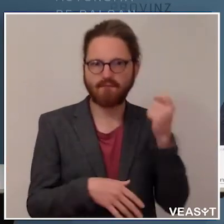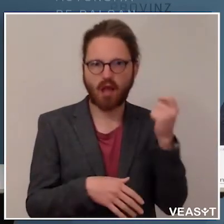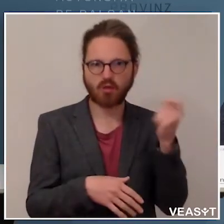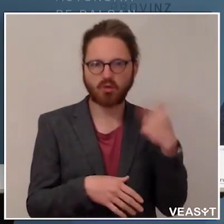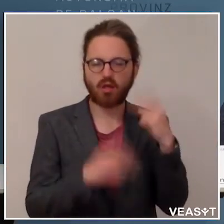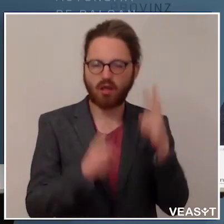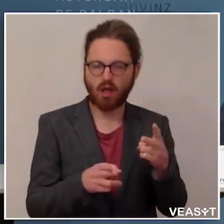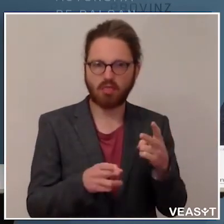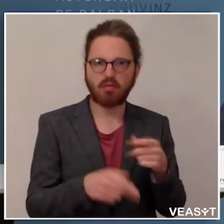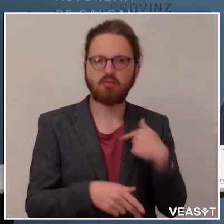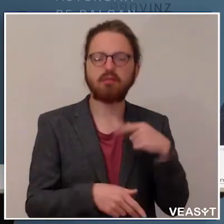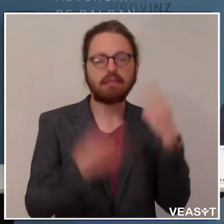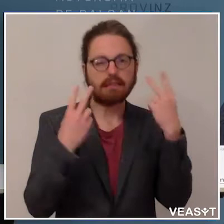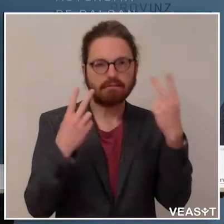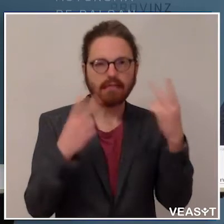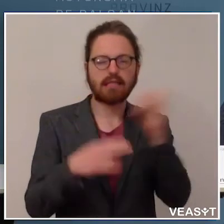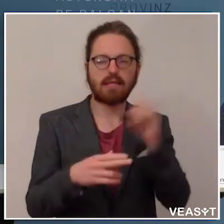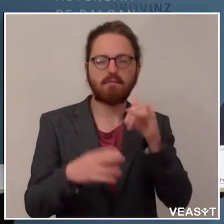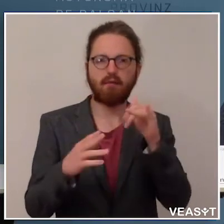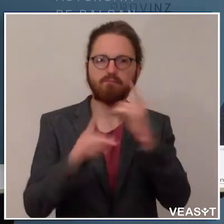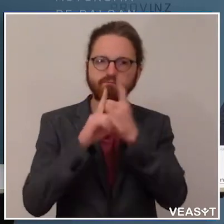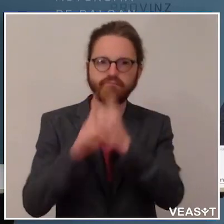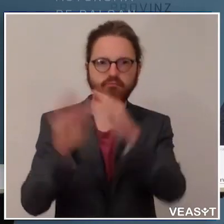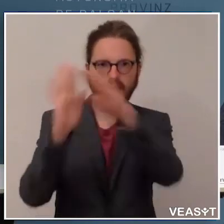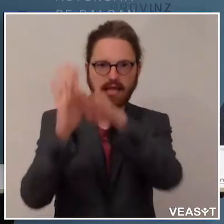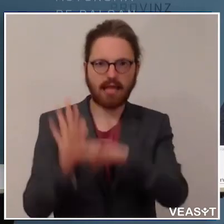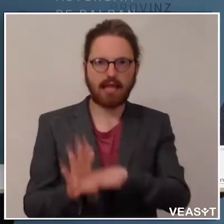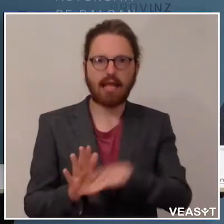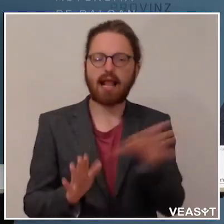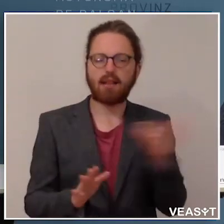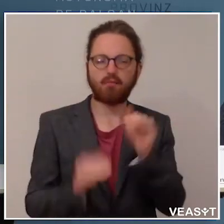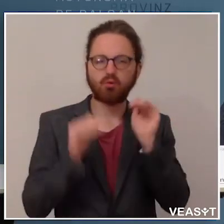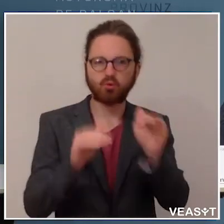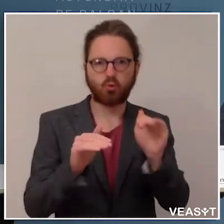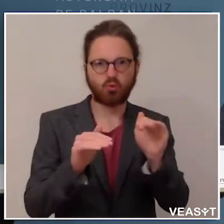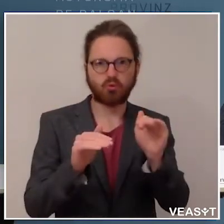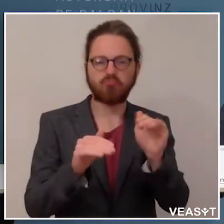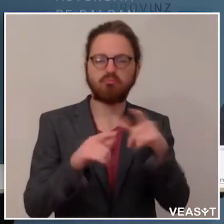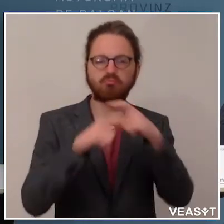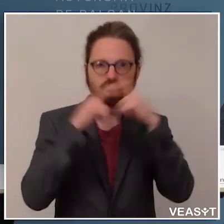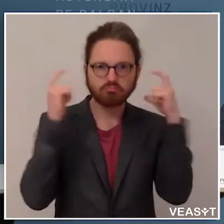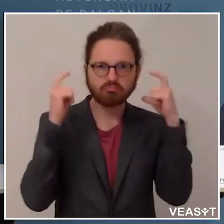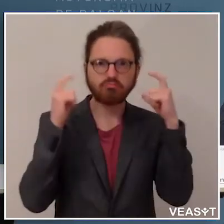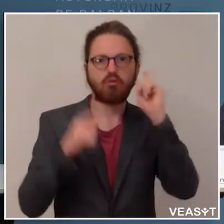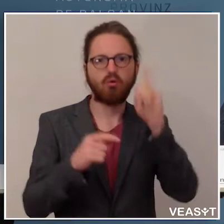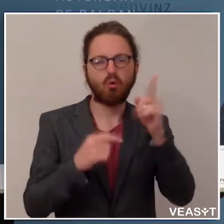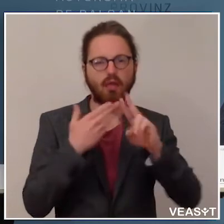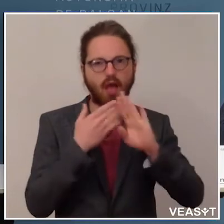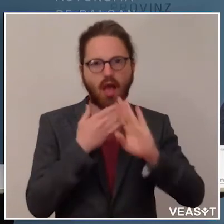an die Regeln in Bezug auf Schutz von Nase und Mund hält und die Abstandsregeln. Also sobald man